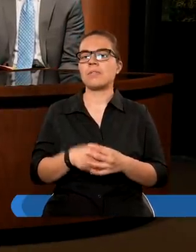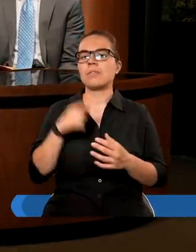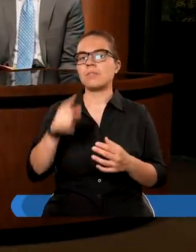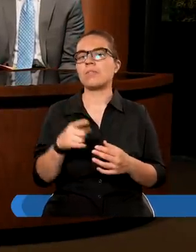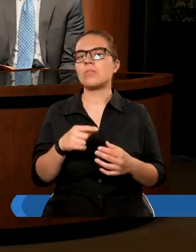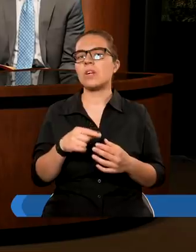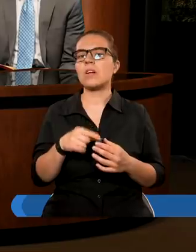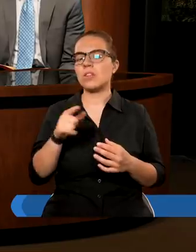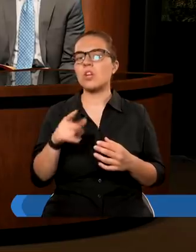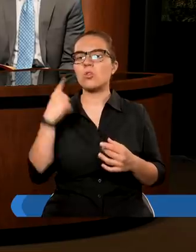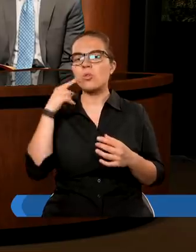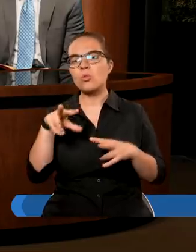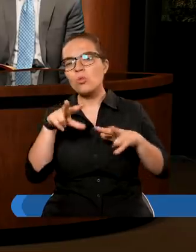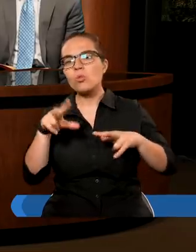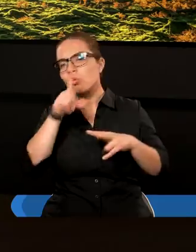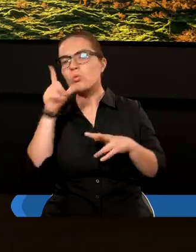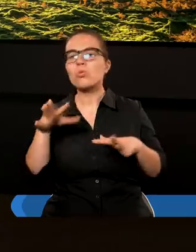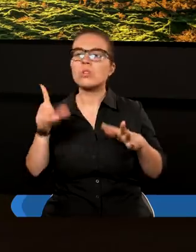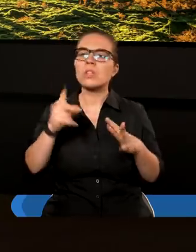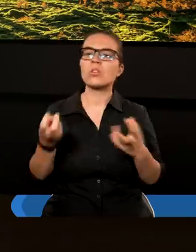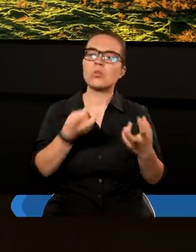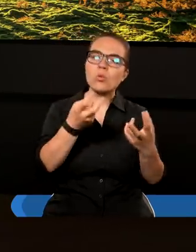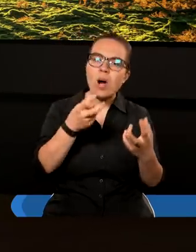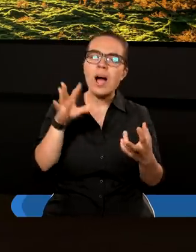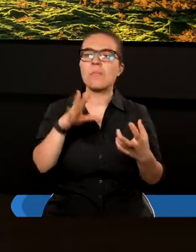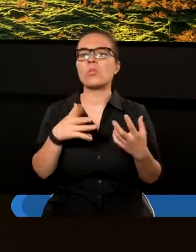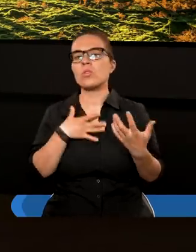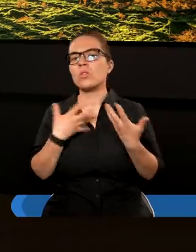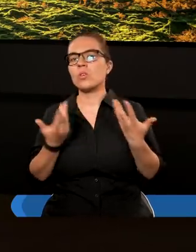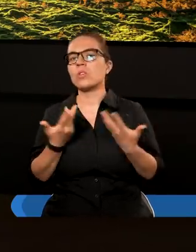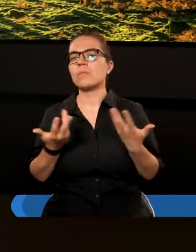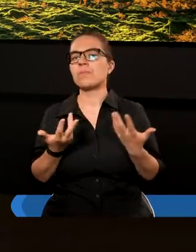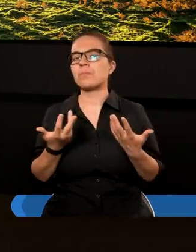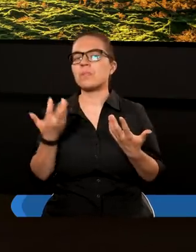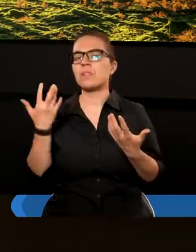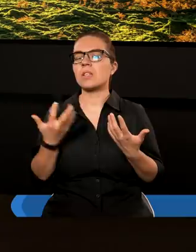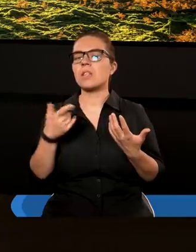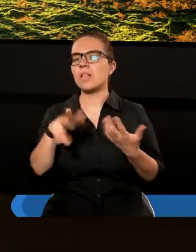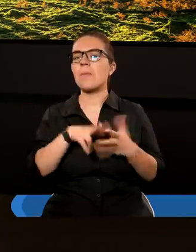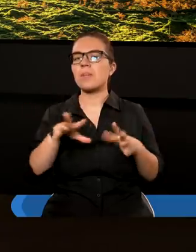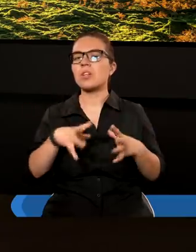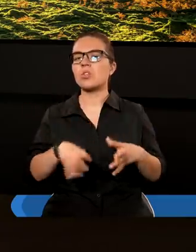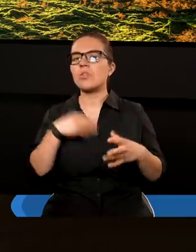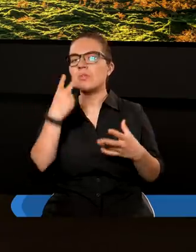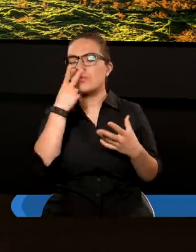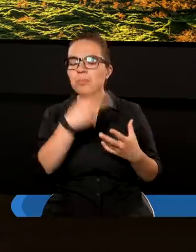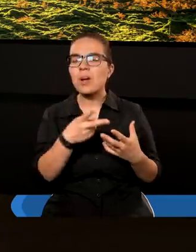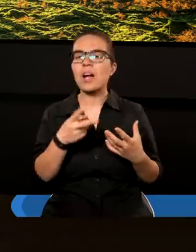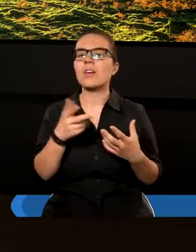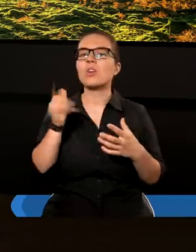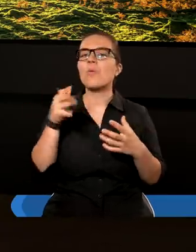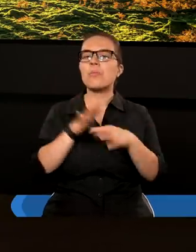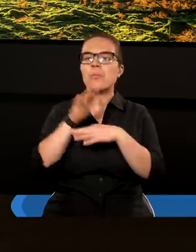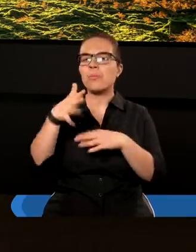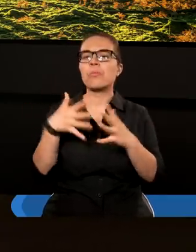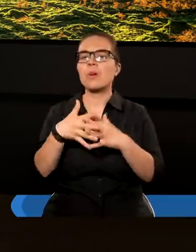uczniowie słuchają Chrystusa i pada to ostrzeżenie, gdy zobaczycie ochydę spustoszenia na miejscu świętym, którą przepowiedział prorok